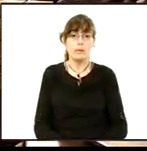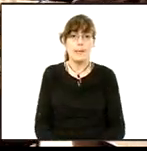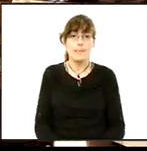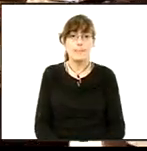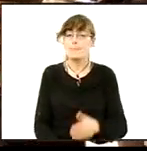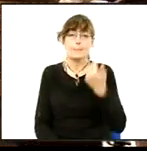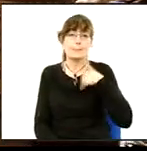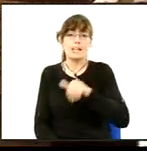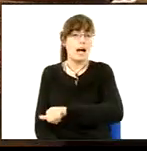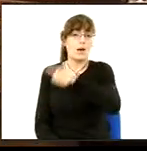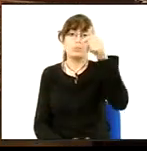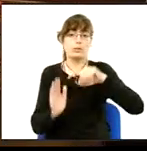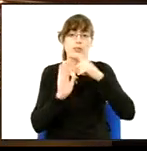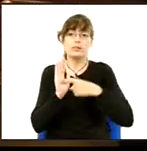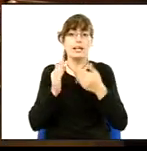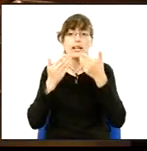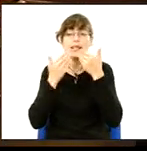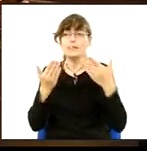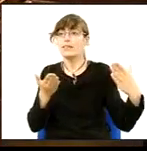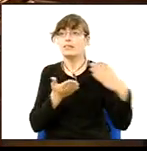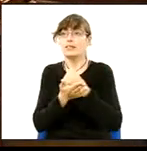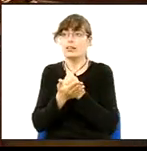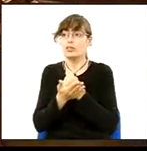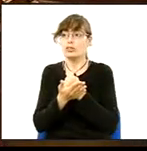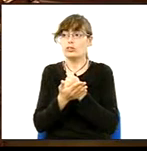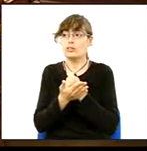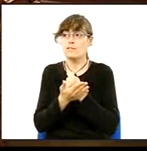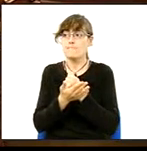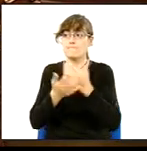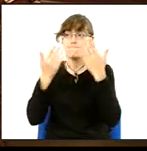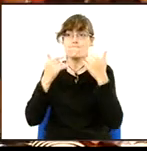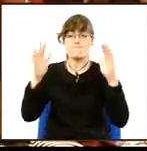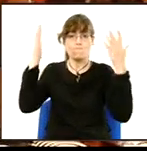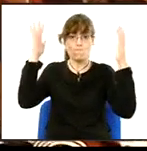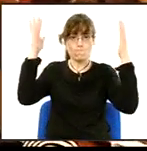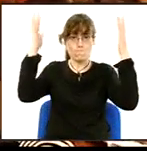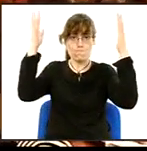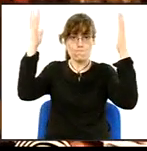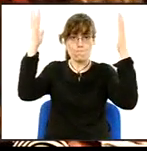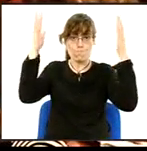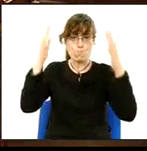Doncs queda aprovada la moció i gràcies a tots lligat amb les ampes per venir.